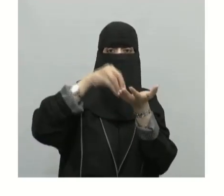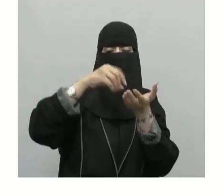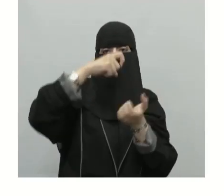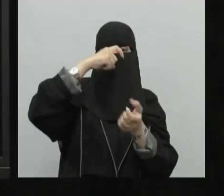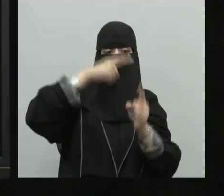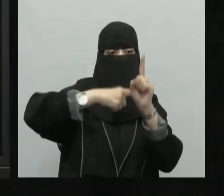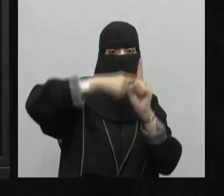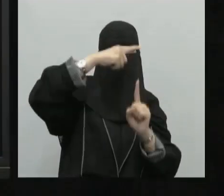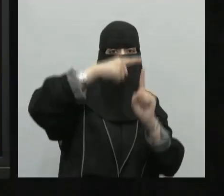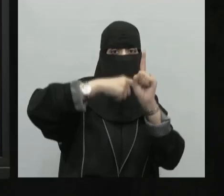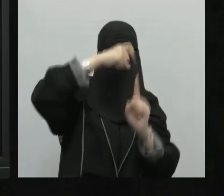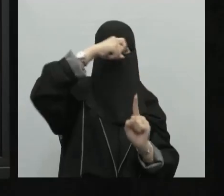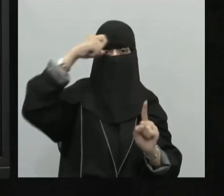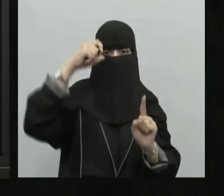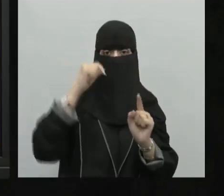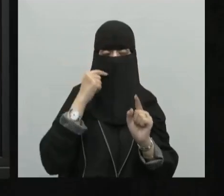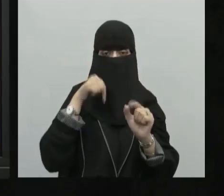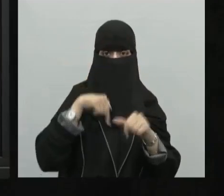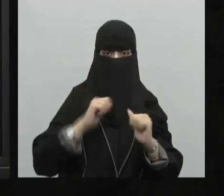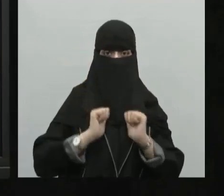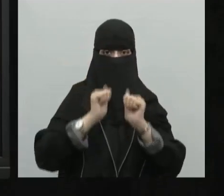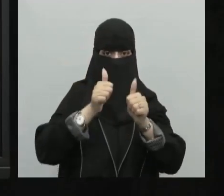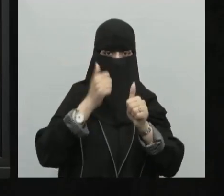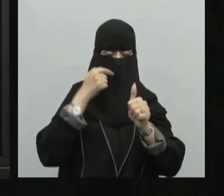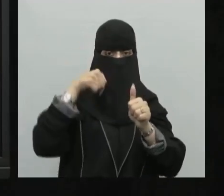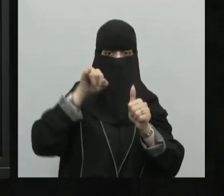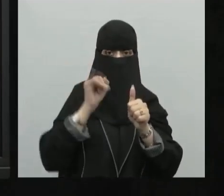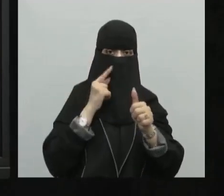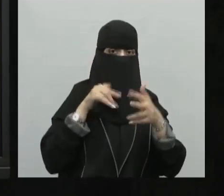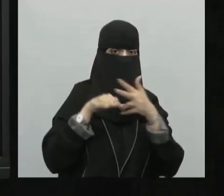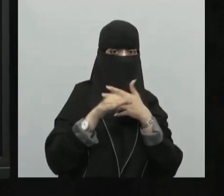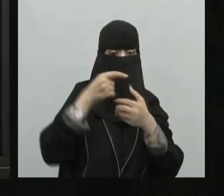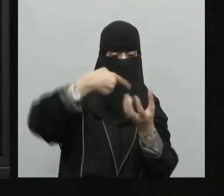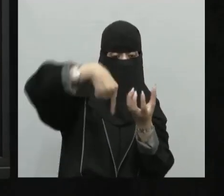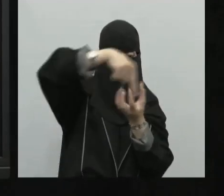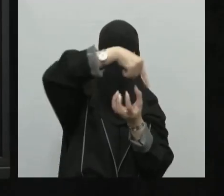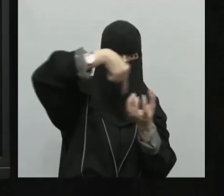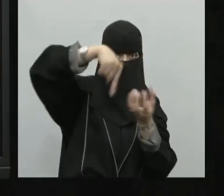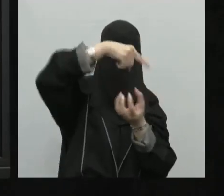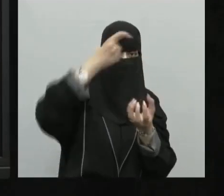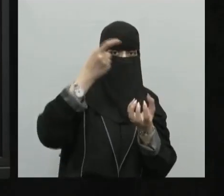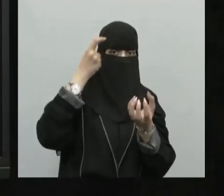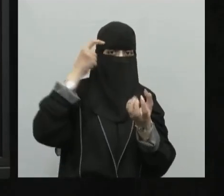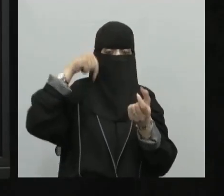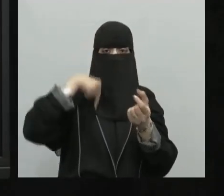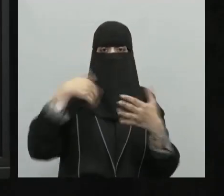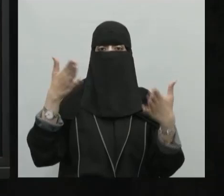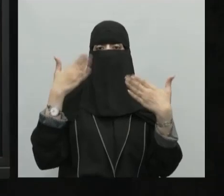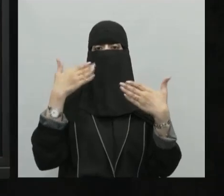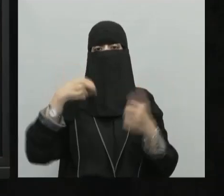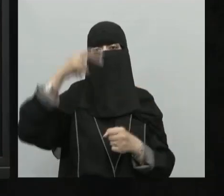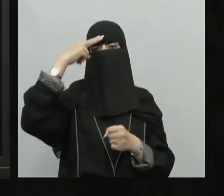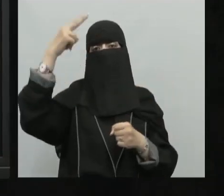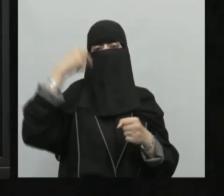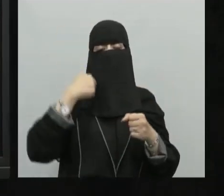بمعنى أن نستطيع من خلال دوائر العرض أن نعرف مثلا مناخ المملكة أن نعرف مناخ قارة أوروبا أن نعرف